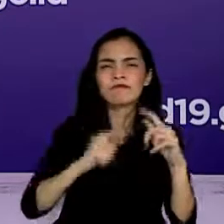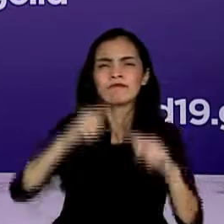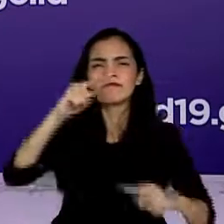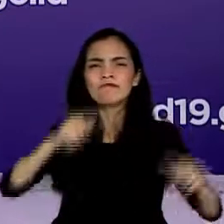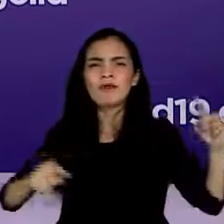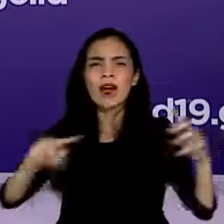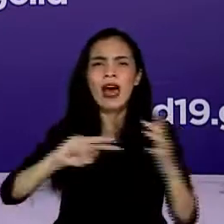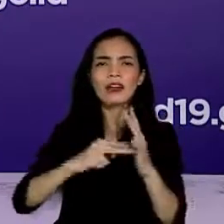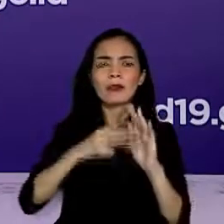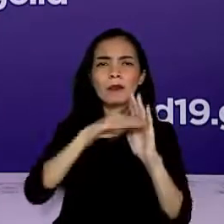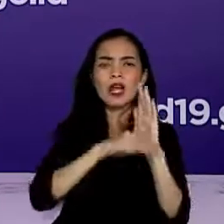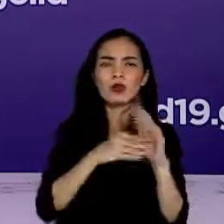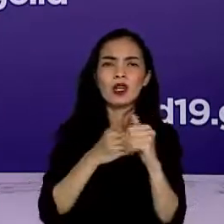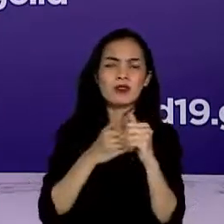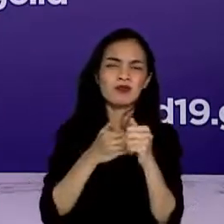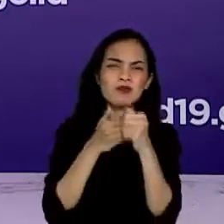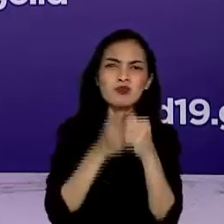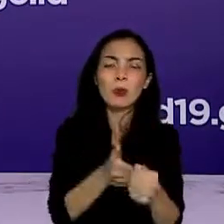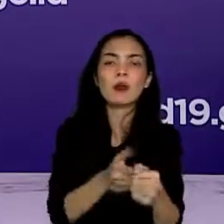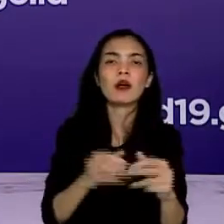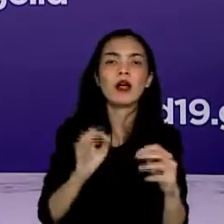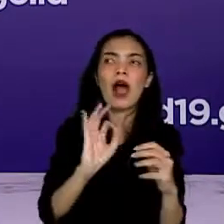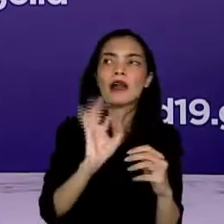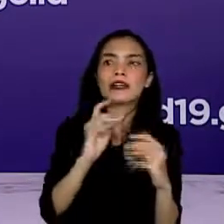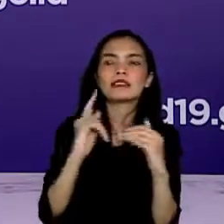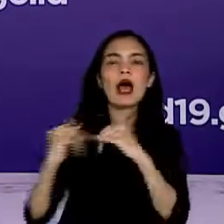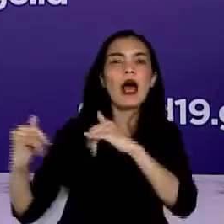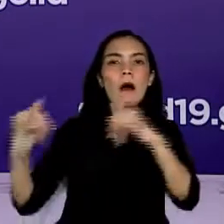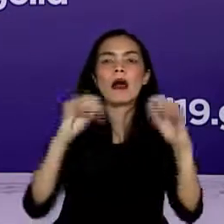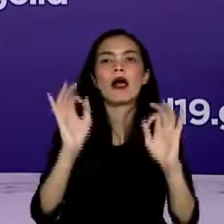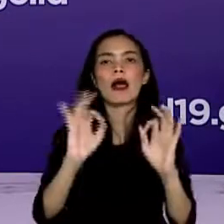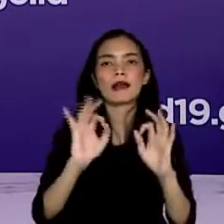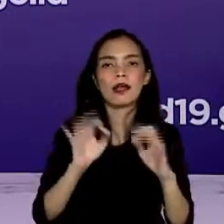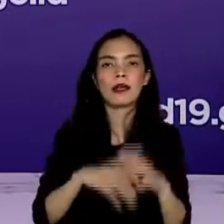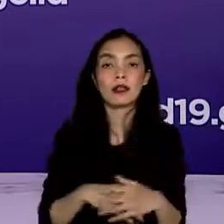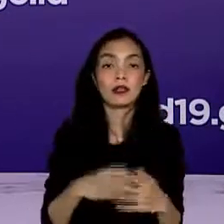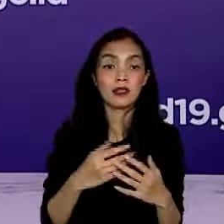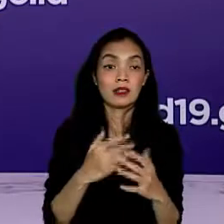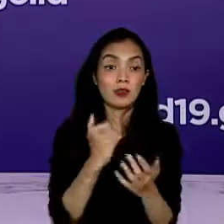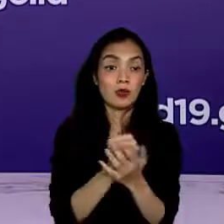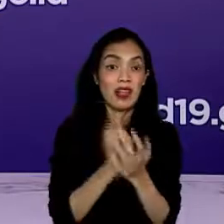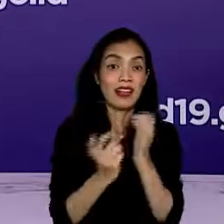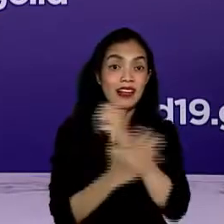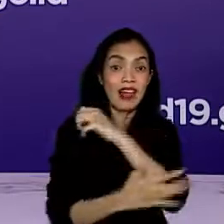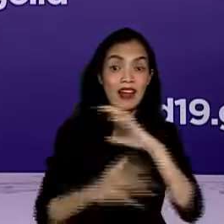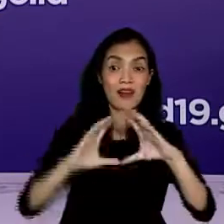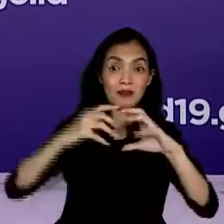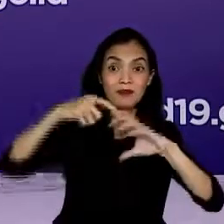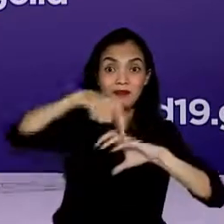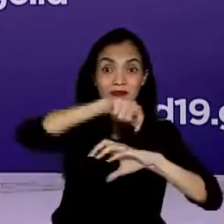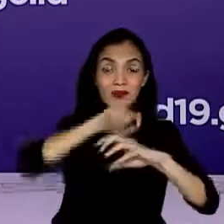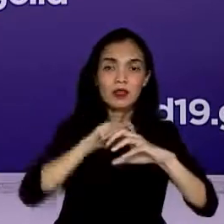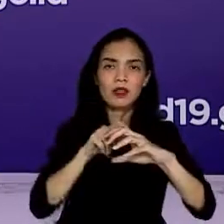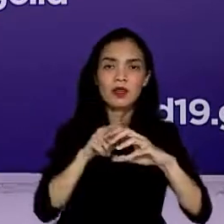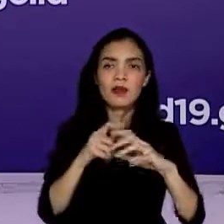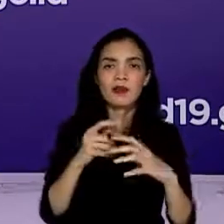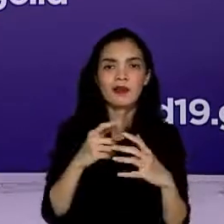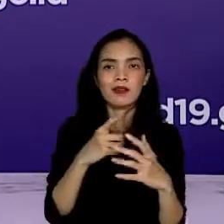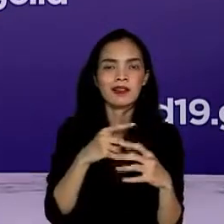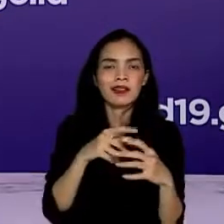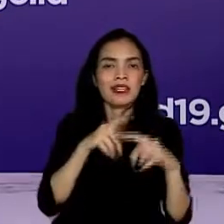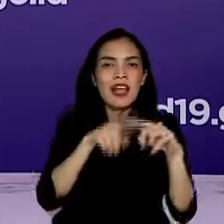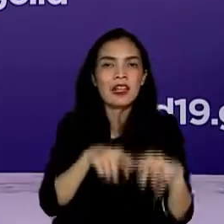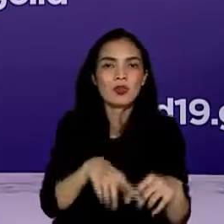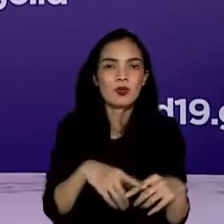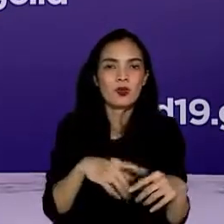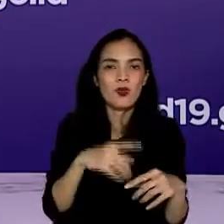durasi kebijakan pengetatan sampai sebelum relaksasi di tiap negara juga berbeda-beda dengan pertimbangan